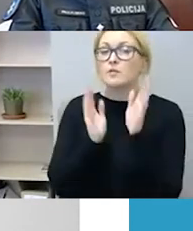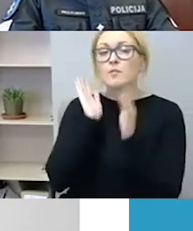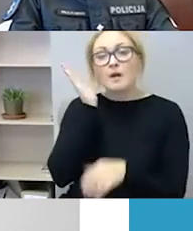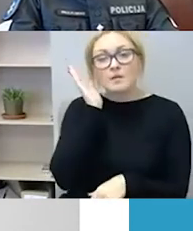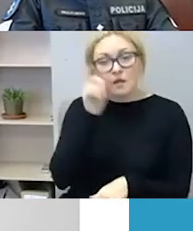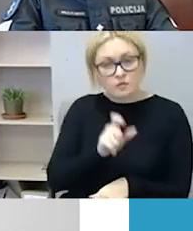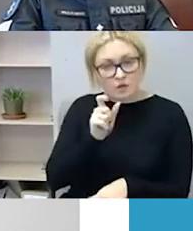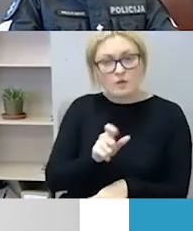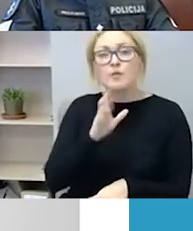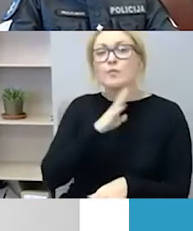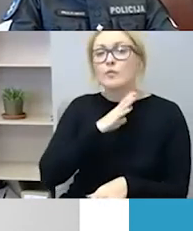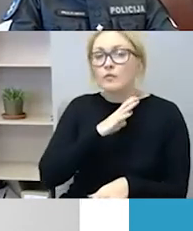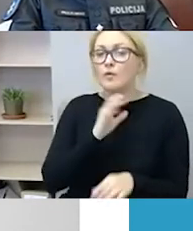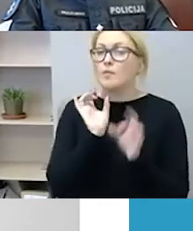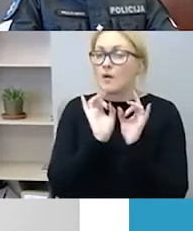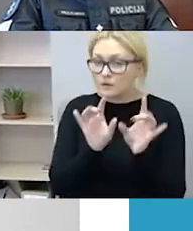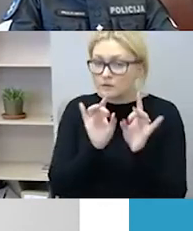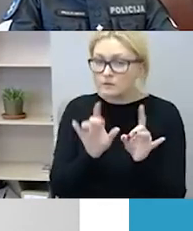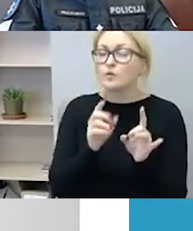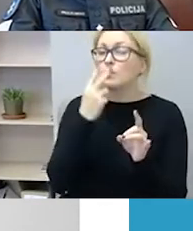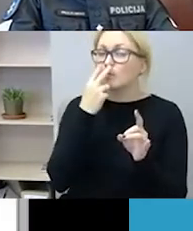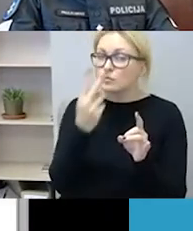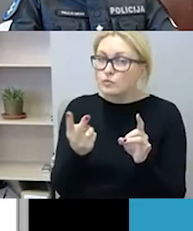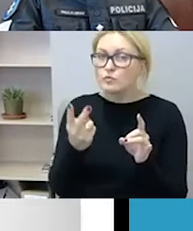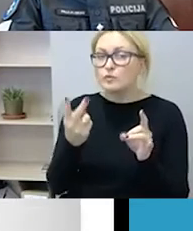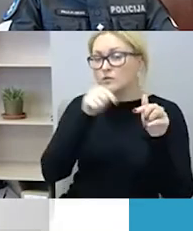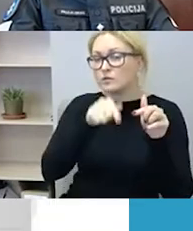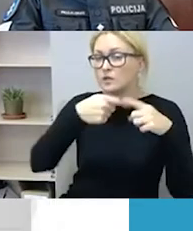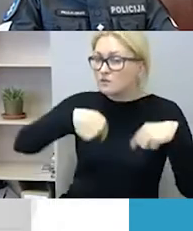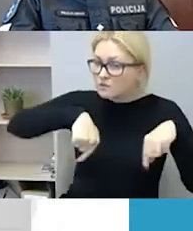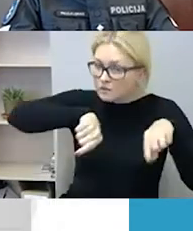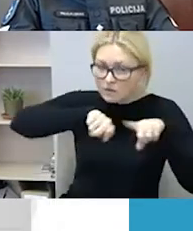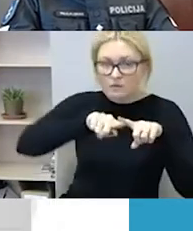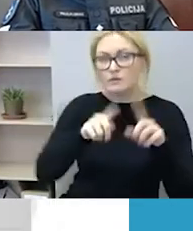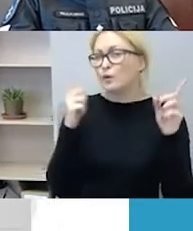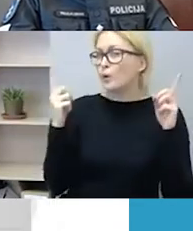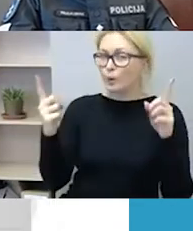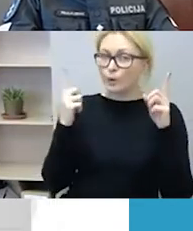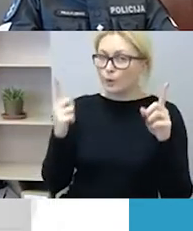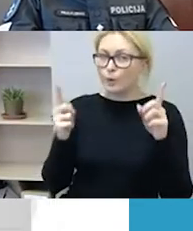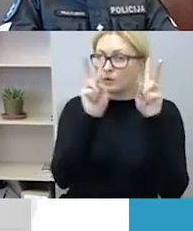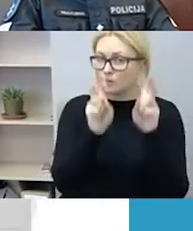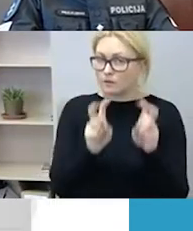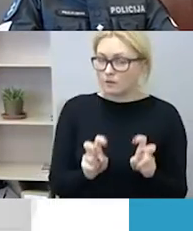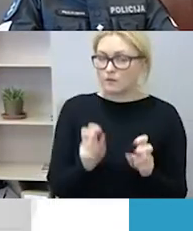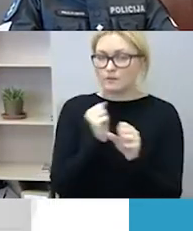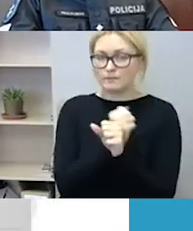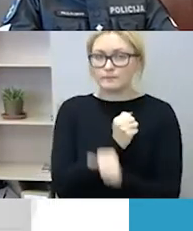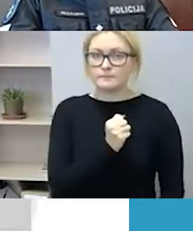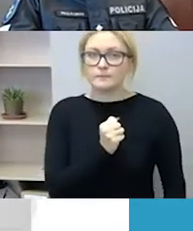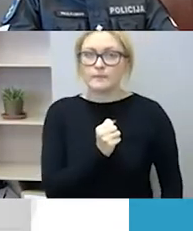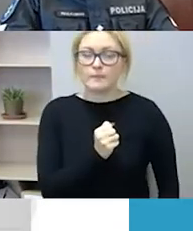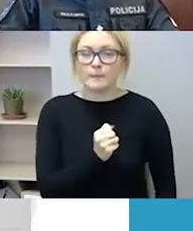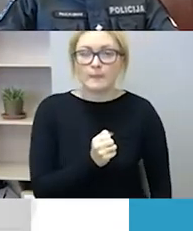latentiškumas šioje srityje yra tikrai be galo didelis. Kalbant apie kažkas konkrečias nusikalstamas veikas, tai taip, kaip ir